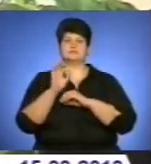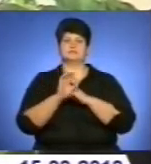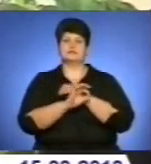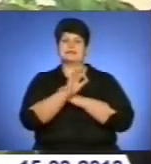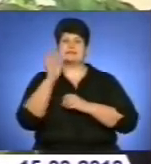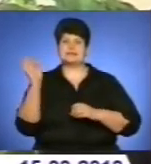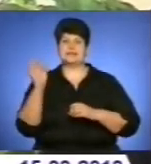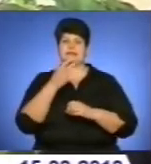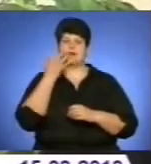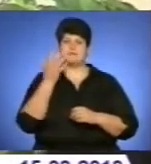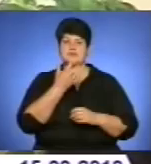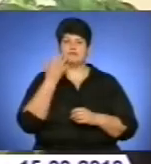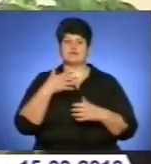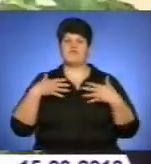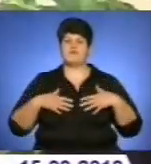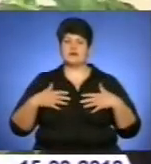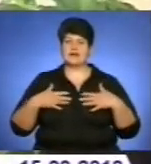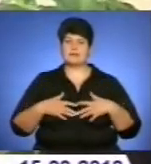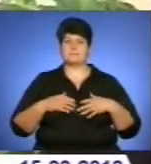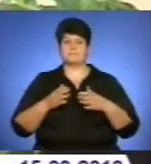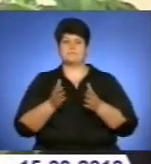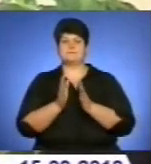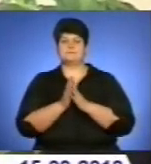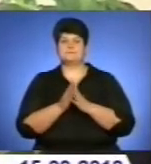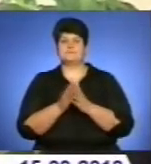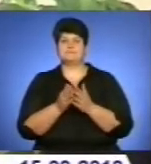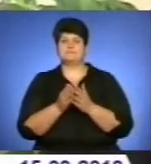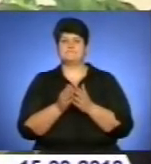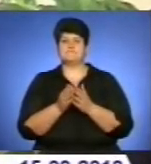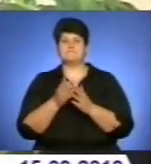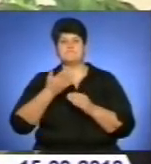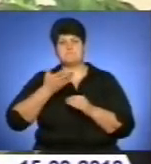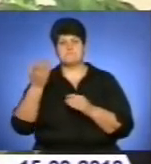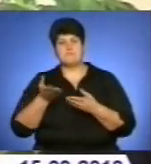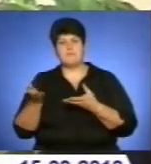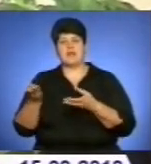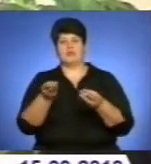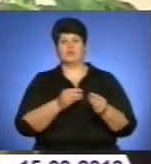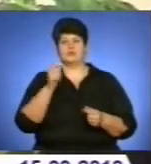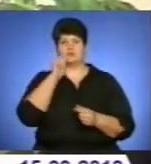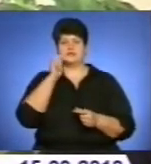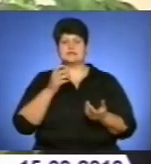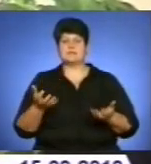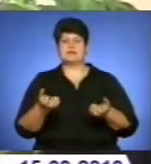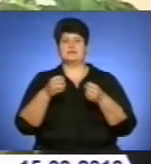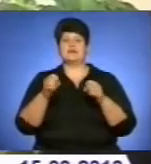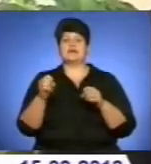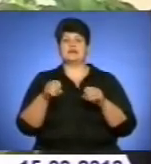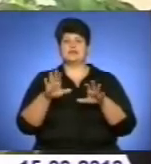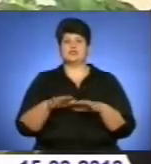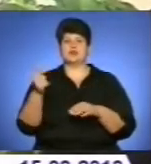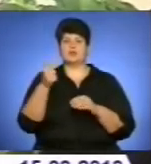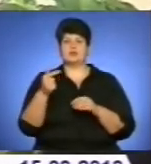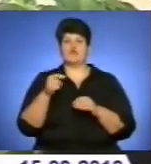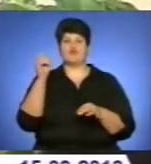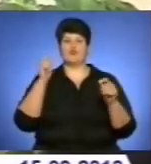на початку 90-х років. Саме звідси вирушали агітатори, люди, громадські активісти